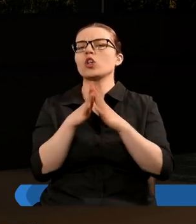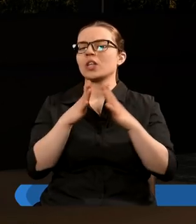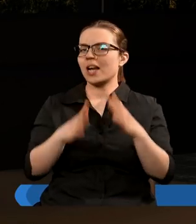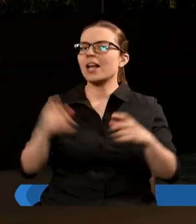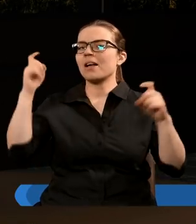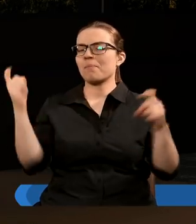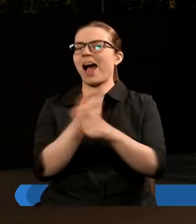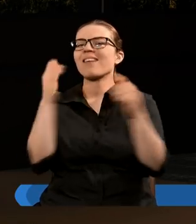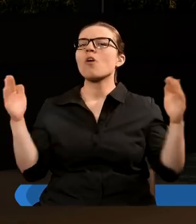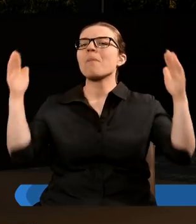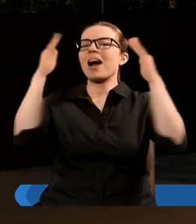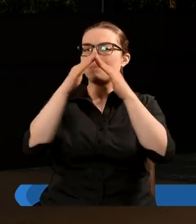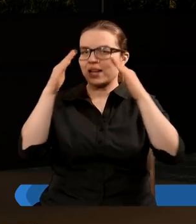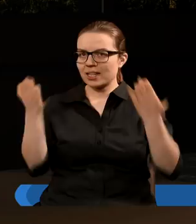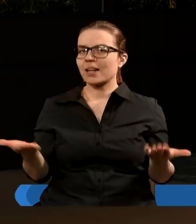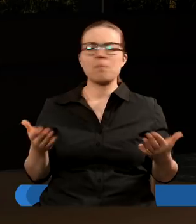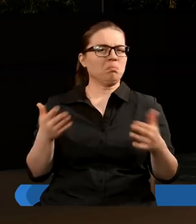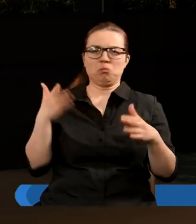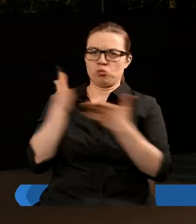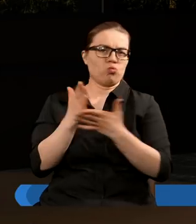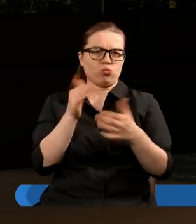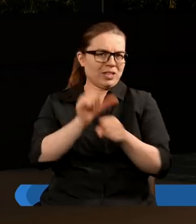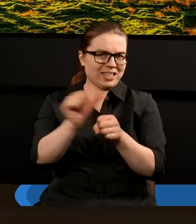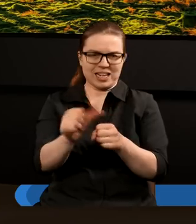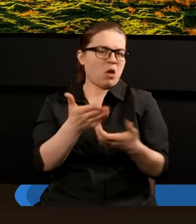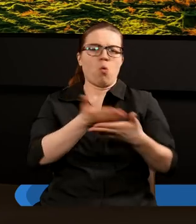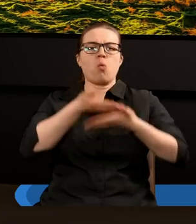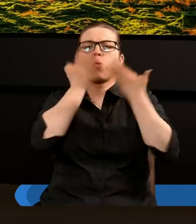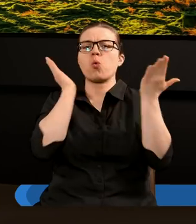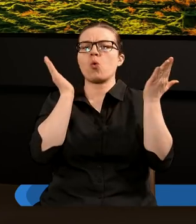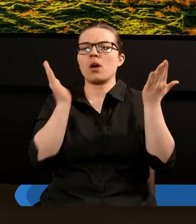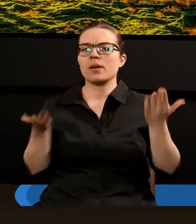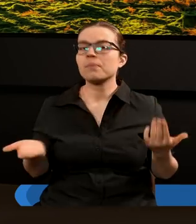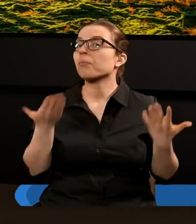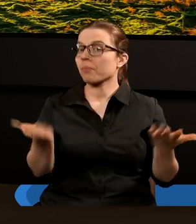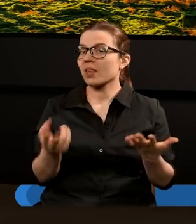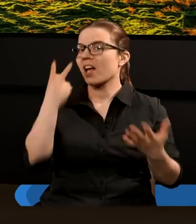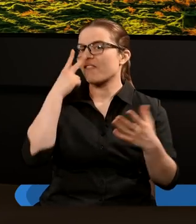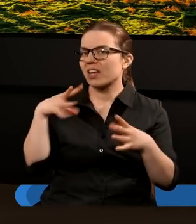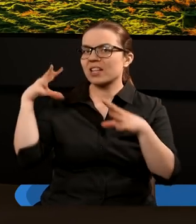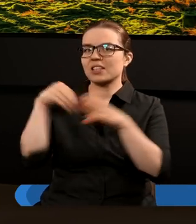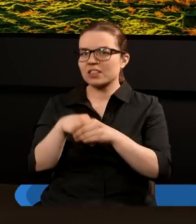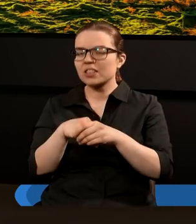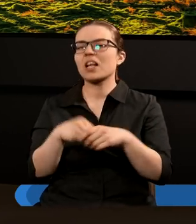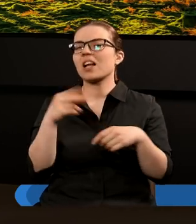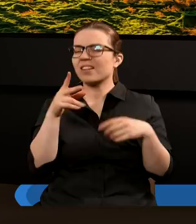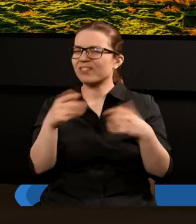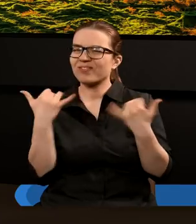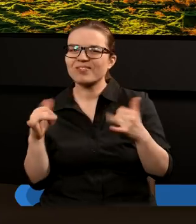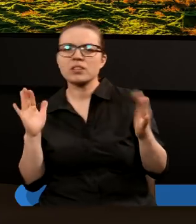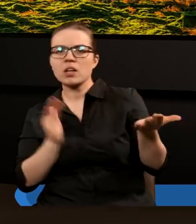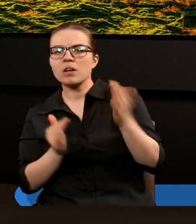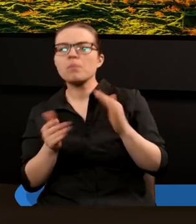papieskie. Przestało istnieć zupełnie. Widzimy zatem, że patrząc w jaki sposób